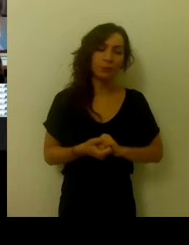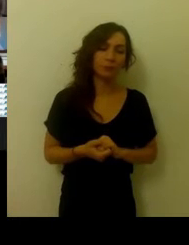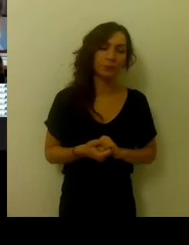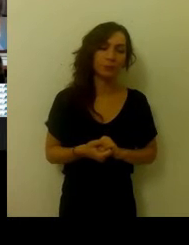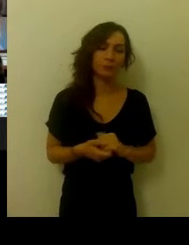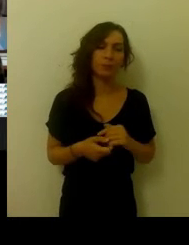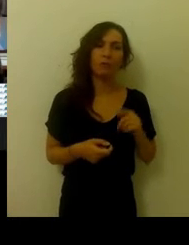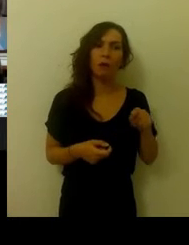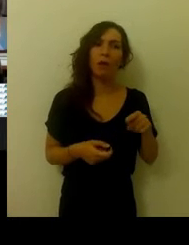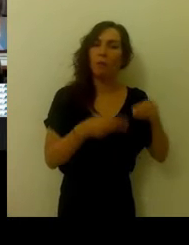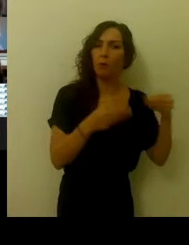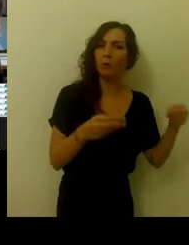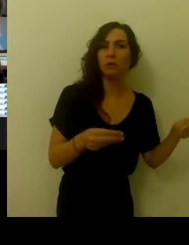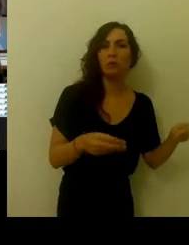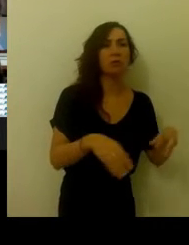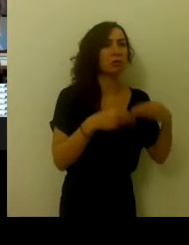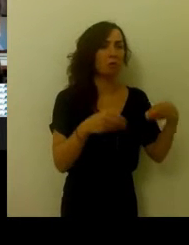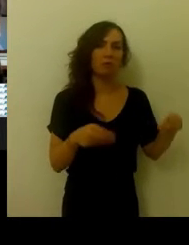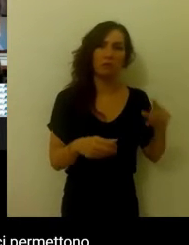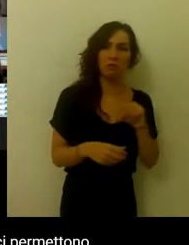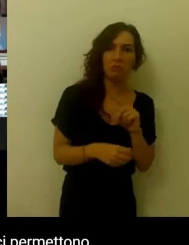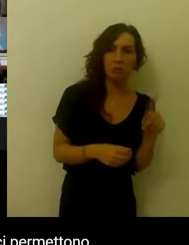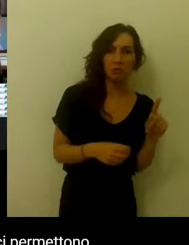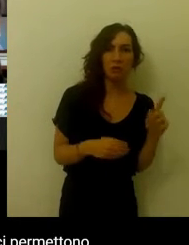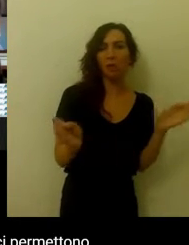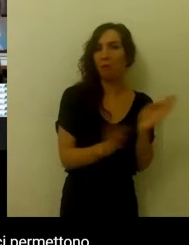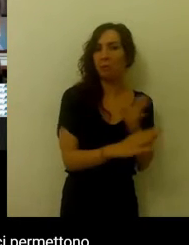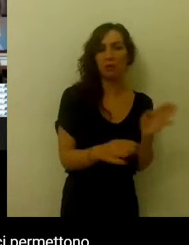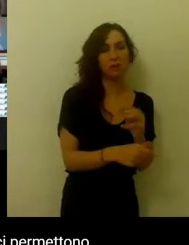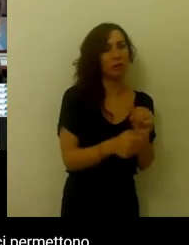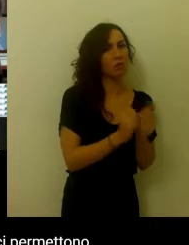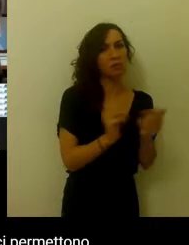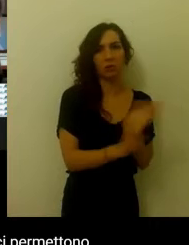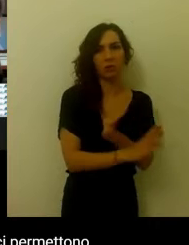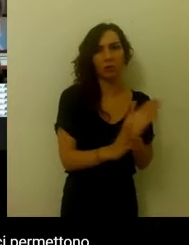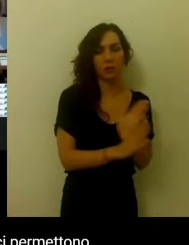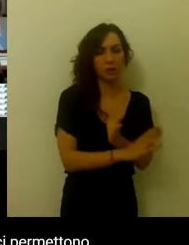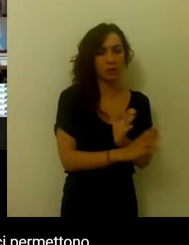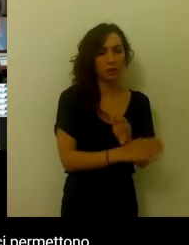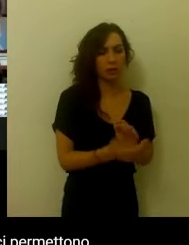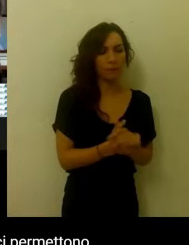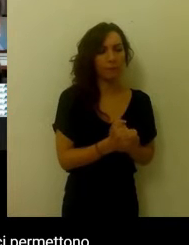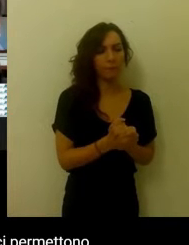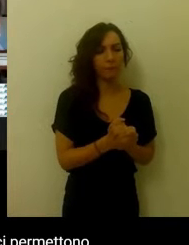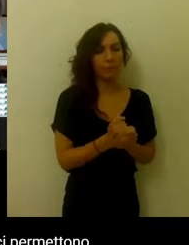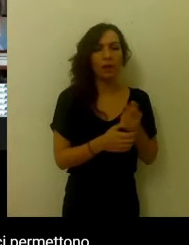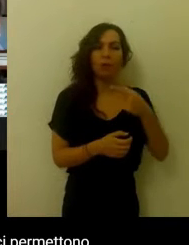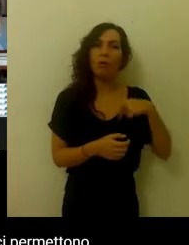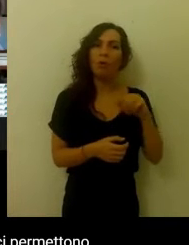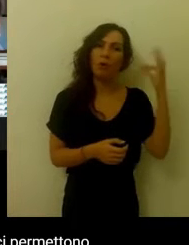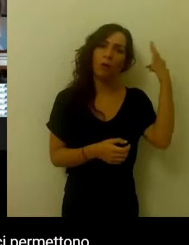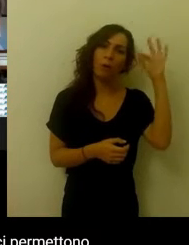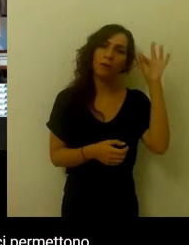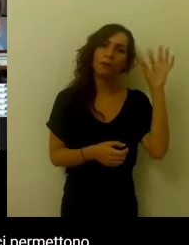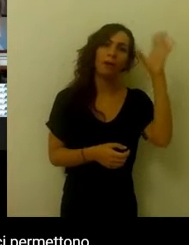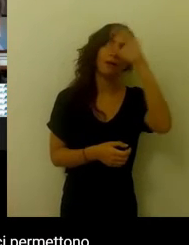anche quella amatoriale non necessita per forza di fare un'attività di economico, noi possiamo scoprire le nostre qualità